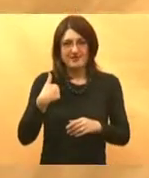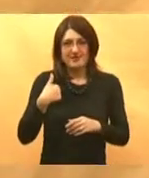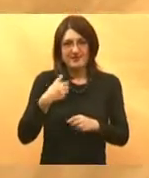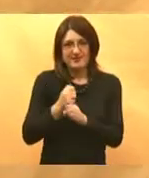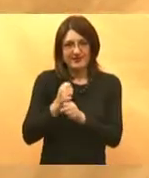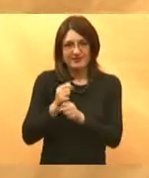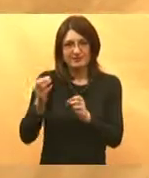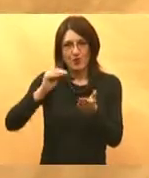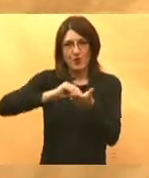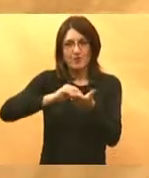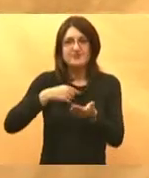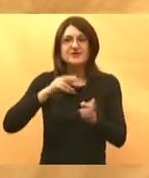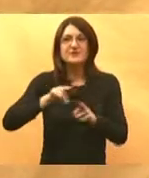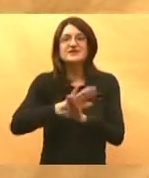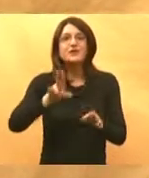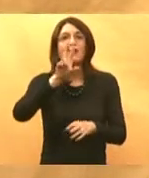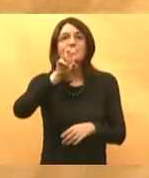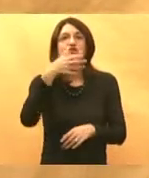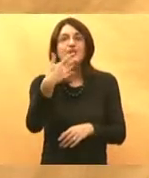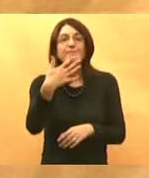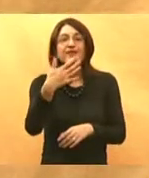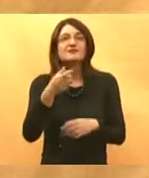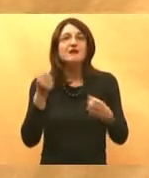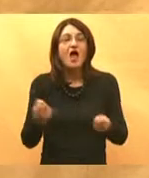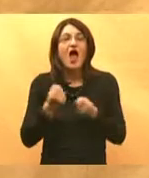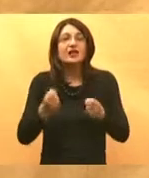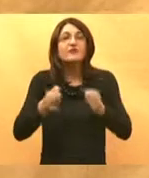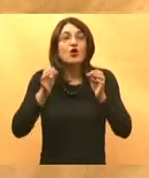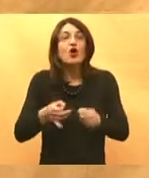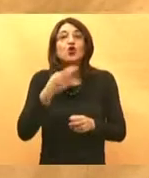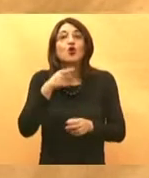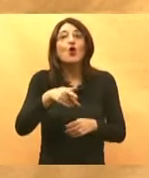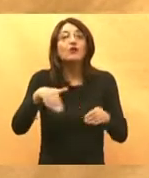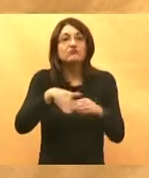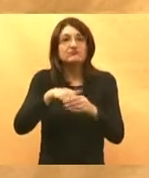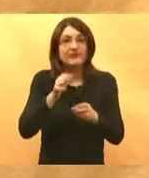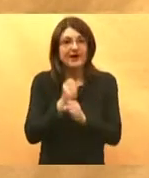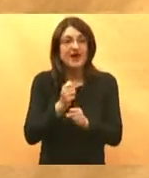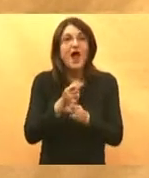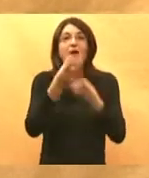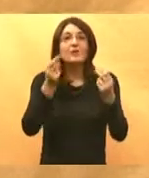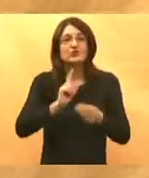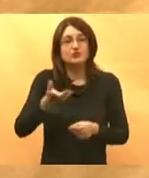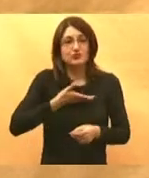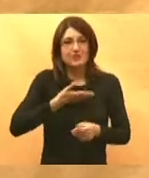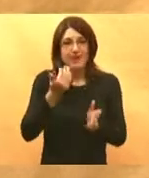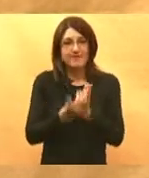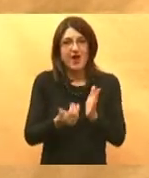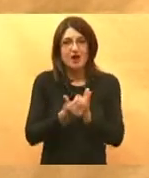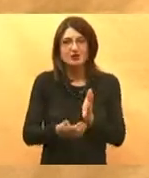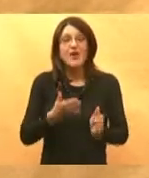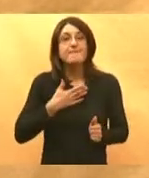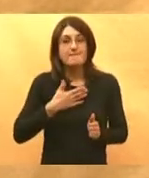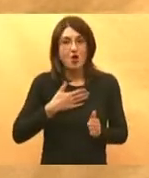ima samo 350 aktivnih osiguranika što znači koji su zaposleni od kojih mnogi ni plaće ne dobivaju moja